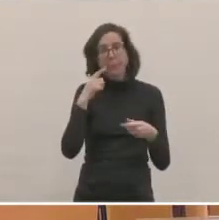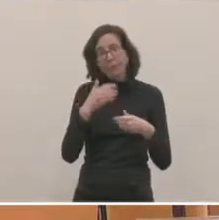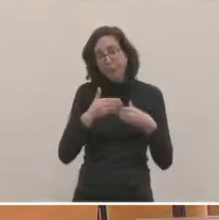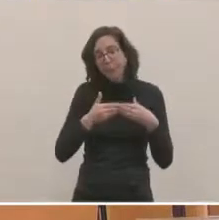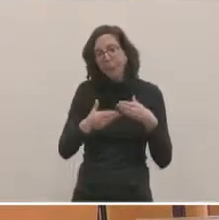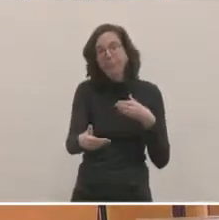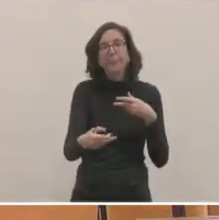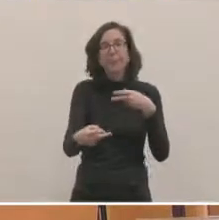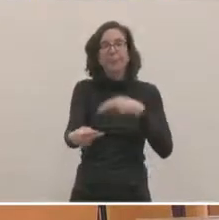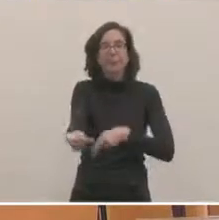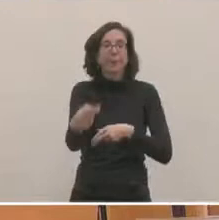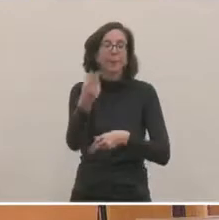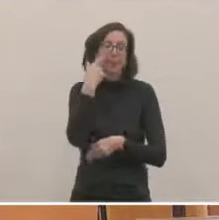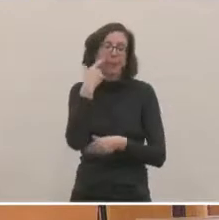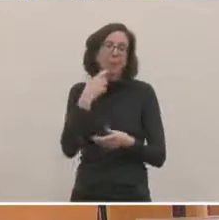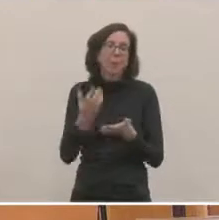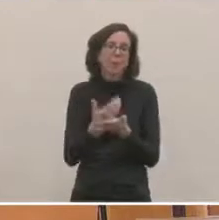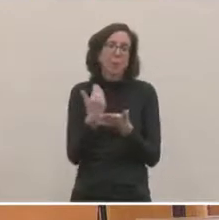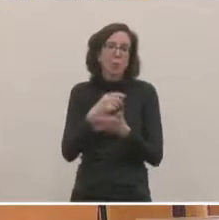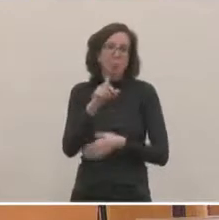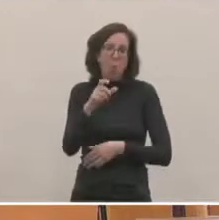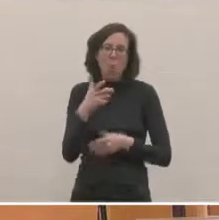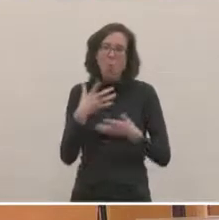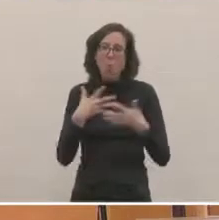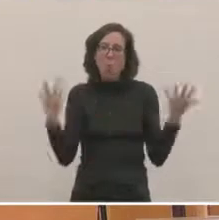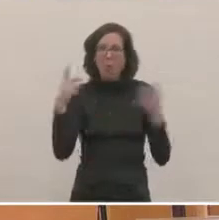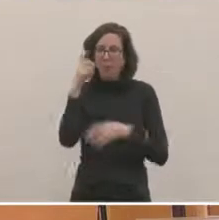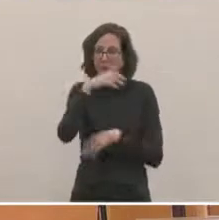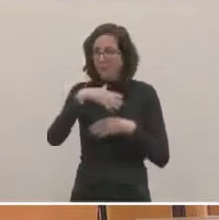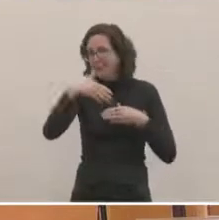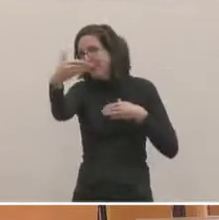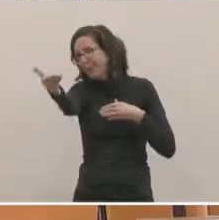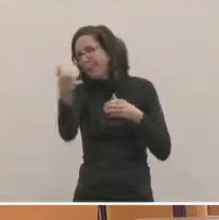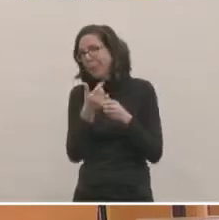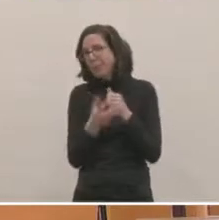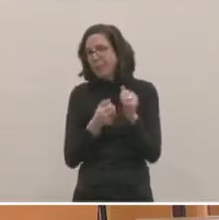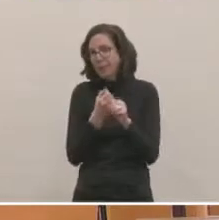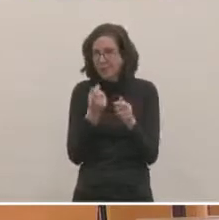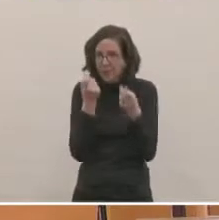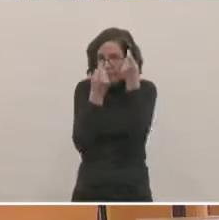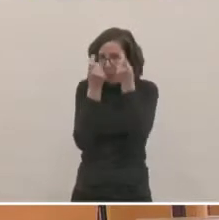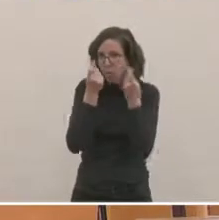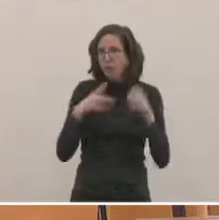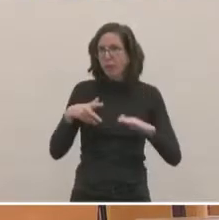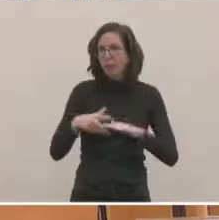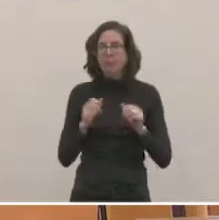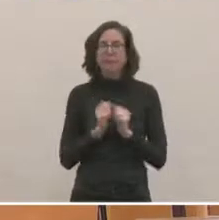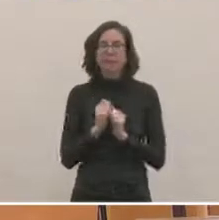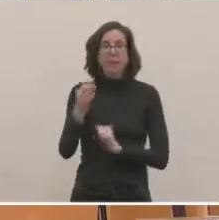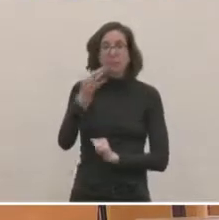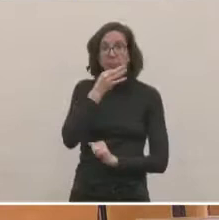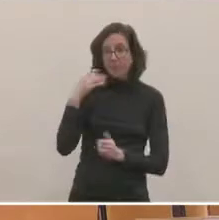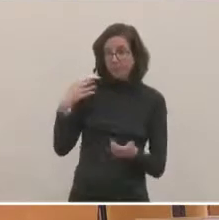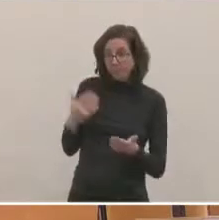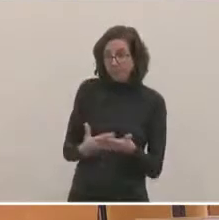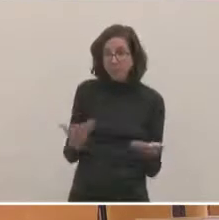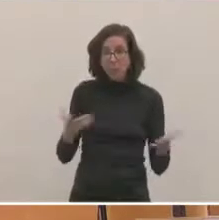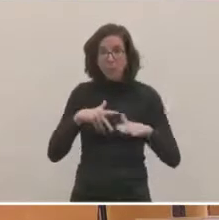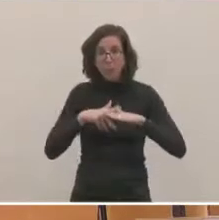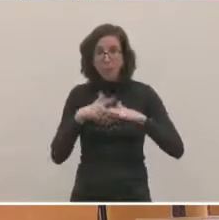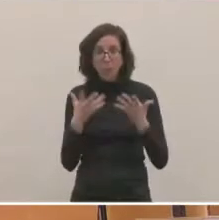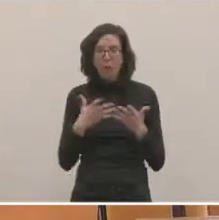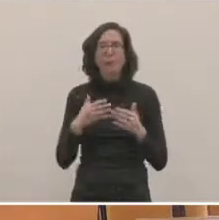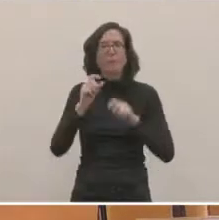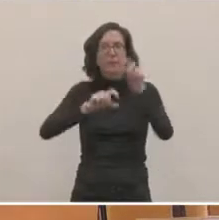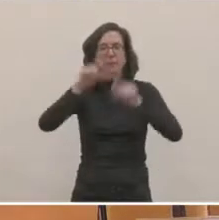travail à mener. Le deuxième chantier qui nous a occupé depuis le mois de mars, c'est effectivement le transfert du